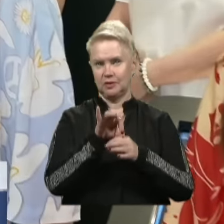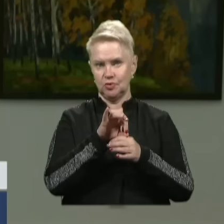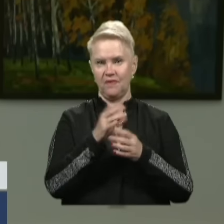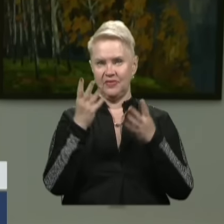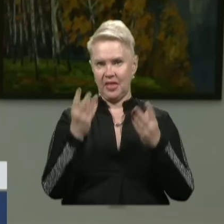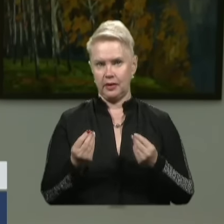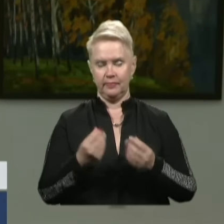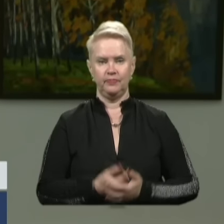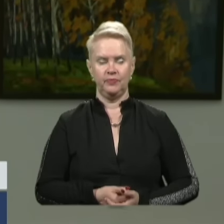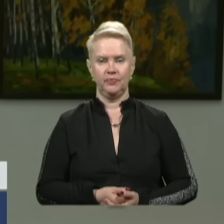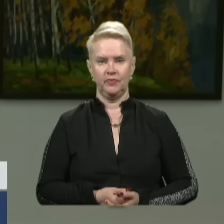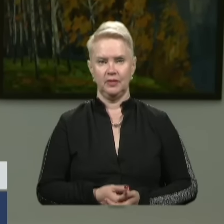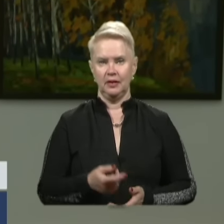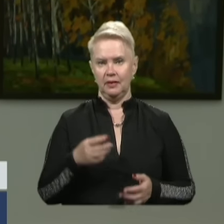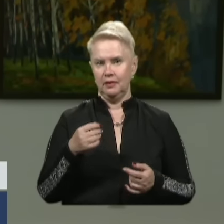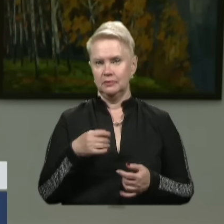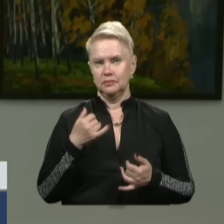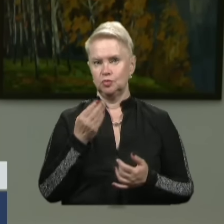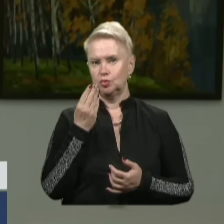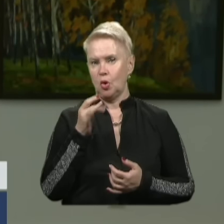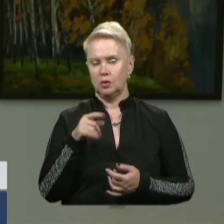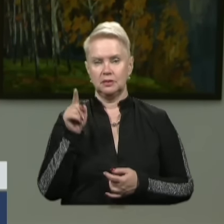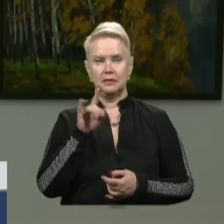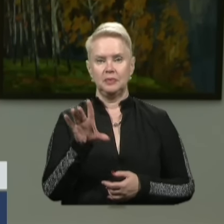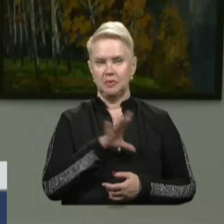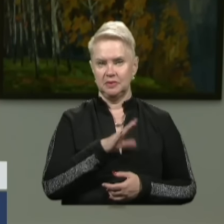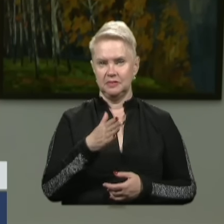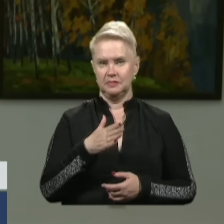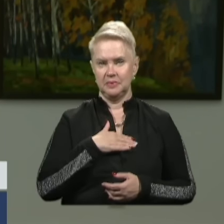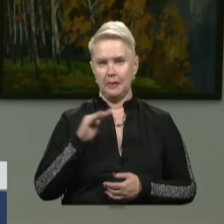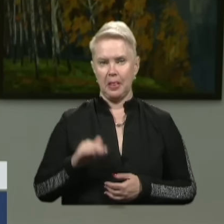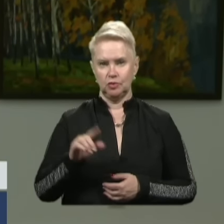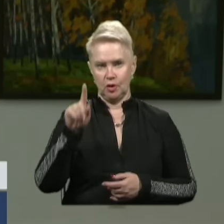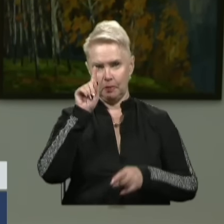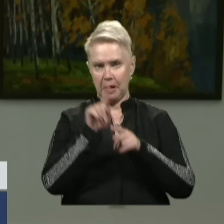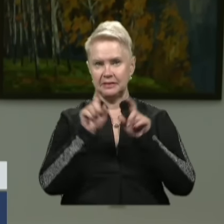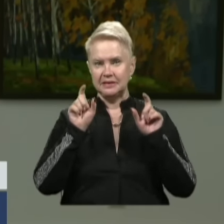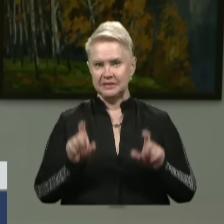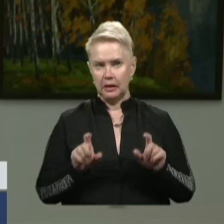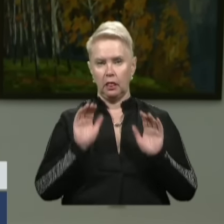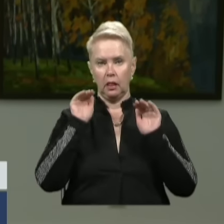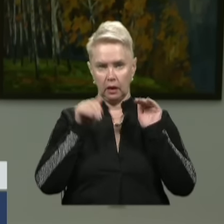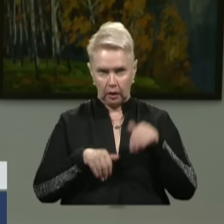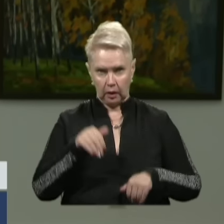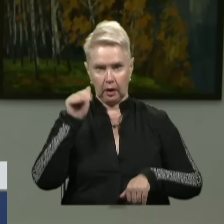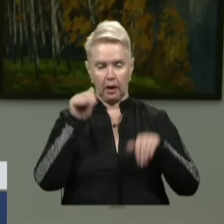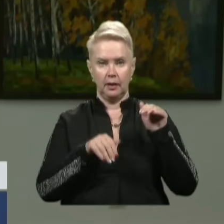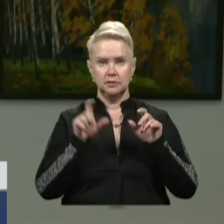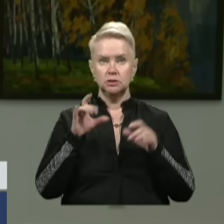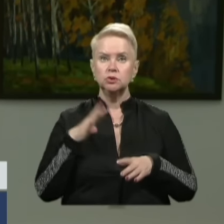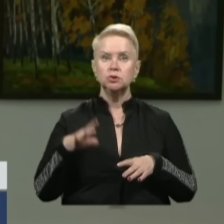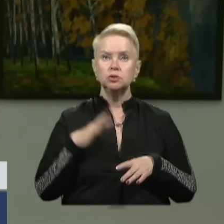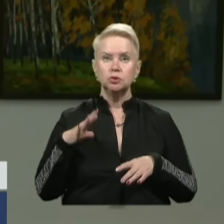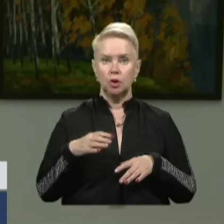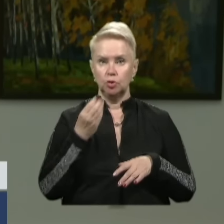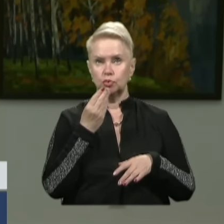в день. Фаїр-шоу, боже, ми тоді з моїм младшим братом сиділи, вже засинали, але сиділи, чекали